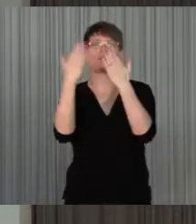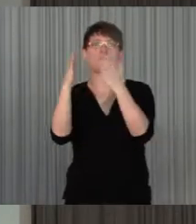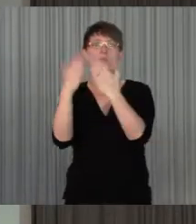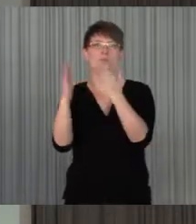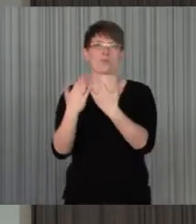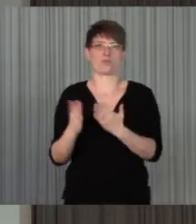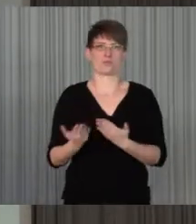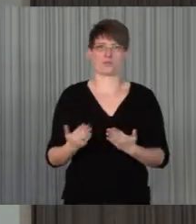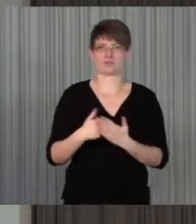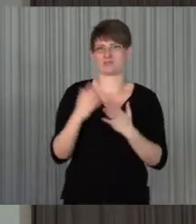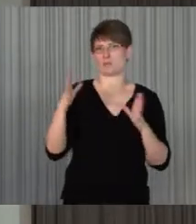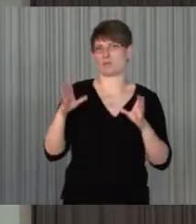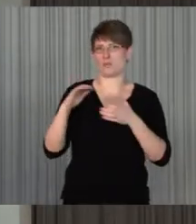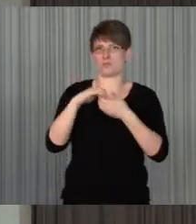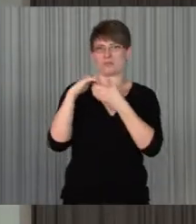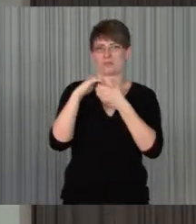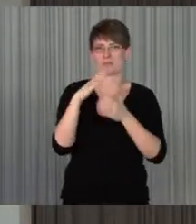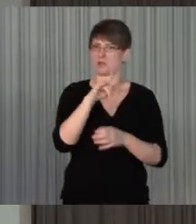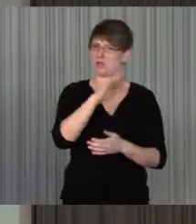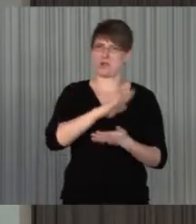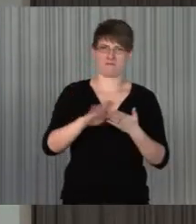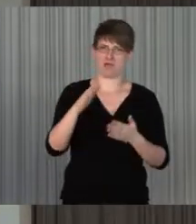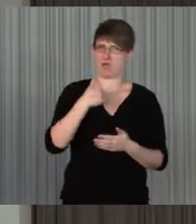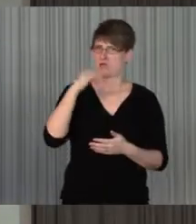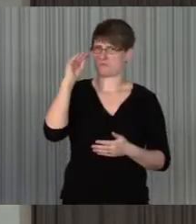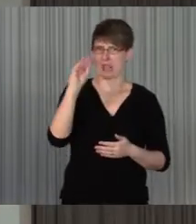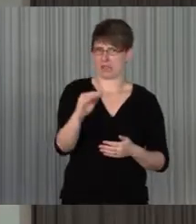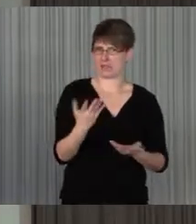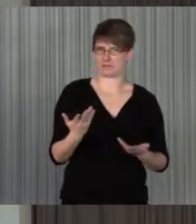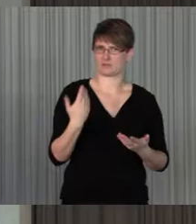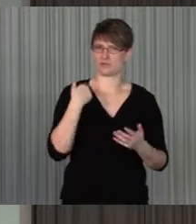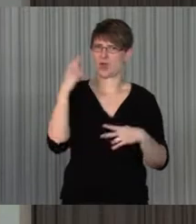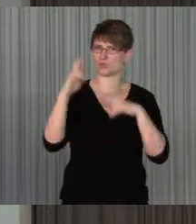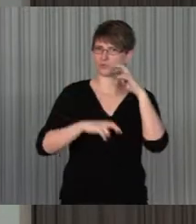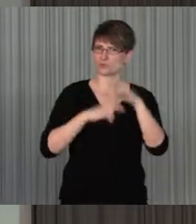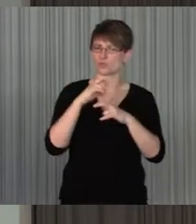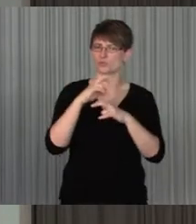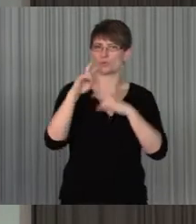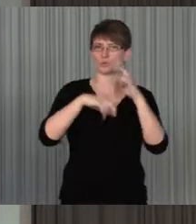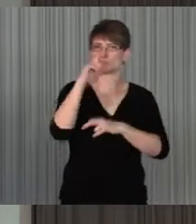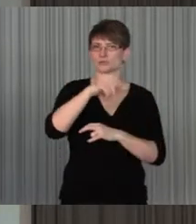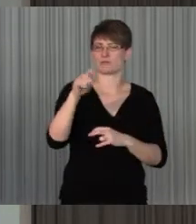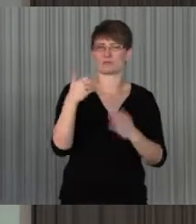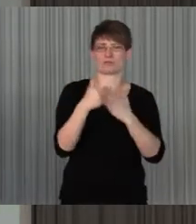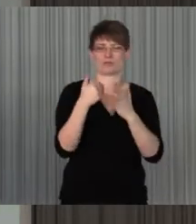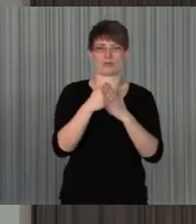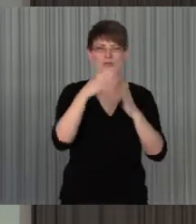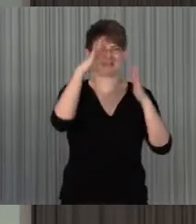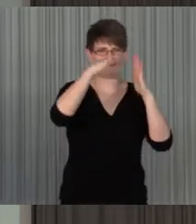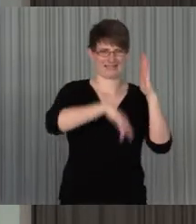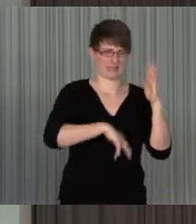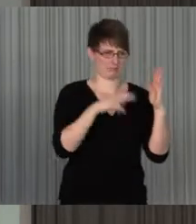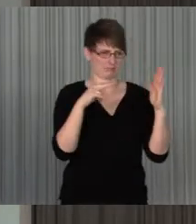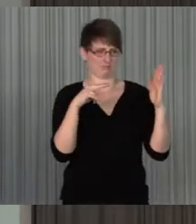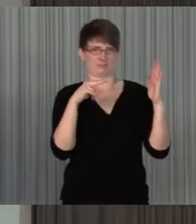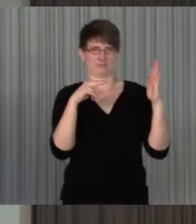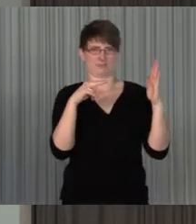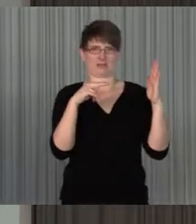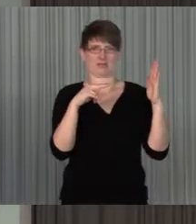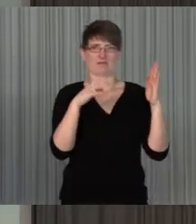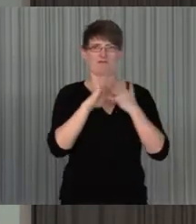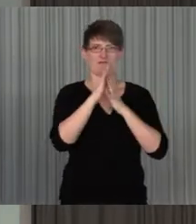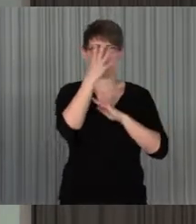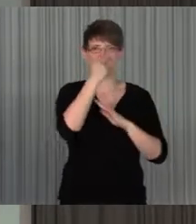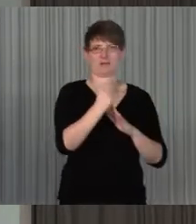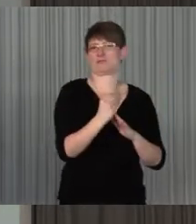da kann man sich ganz einfach anmelden und Nutzer können zum Beispiel, wenn sie bei irgendeiner Seite Firefox, meinetwegen,